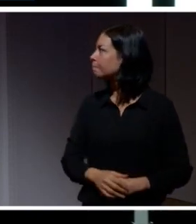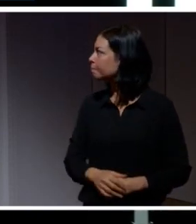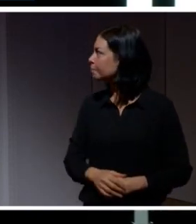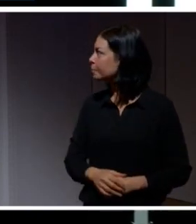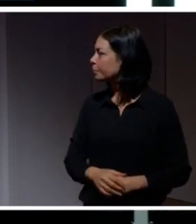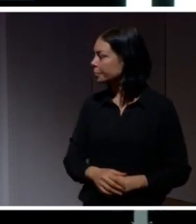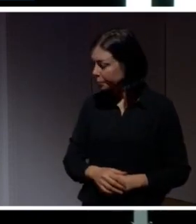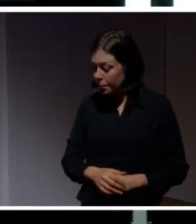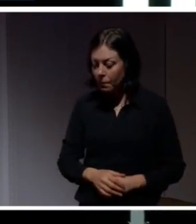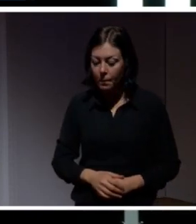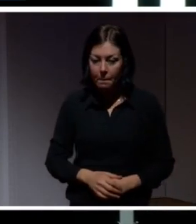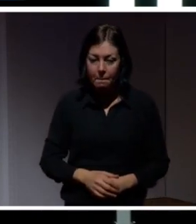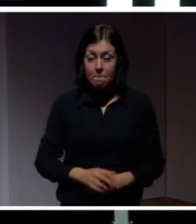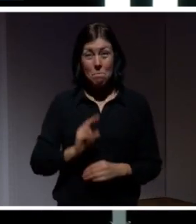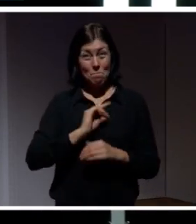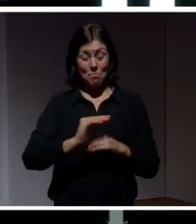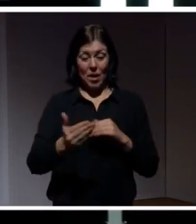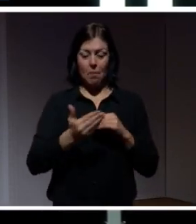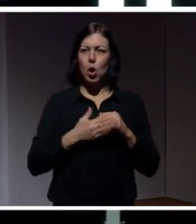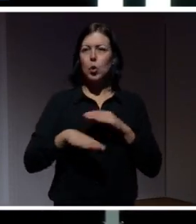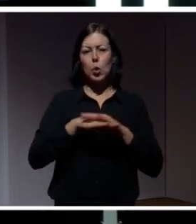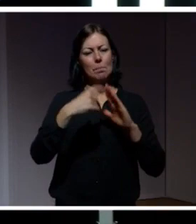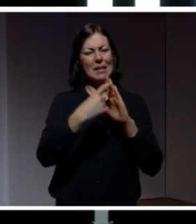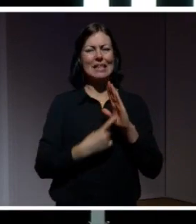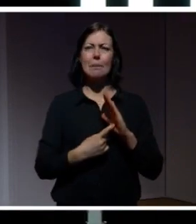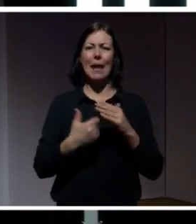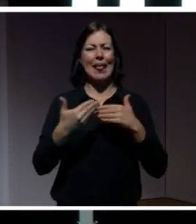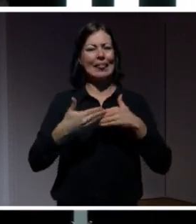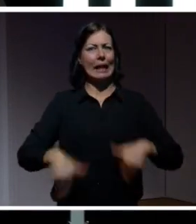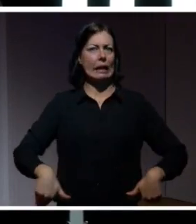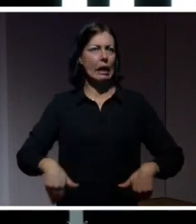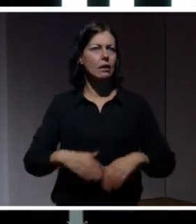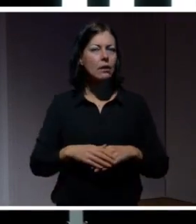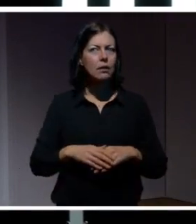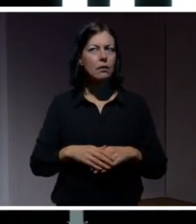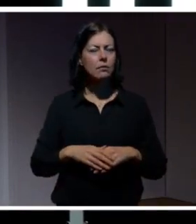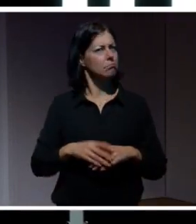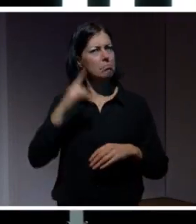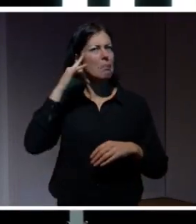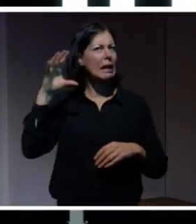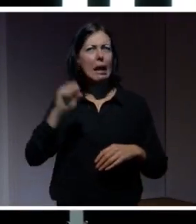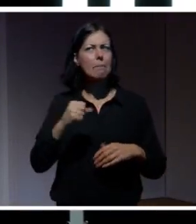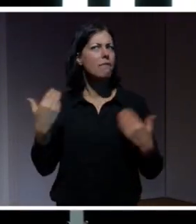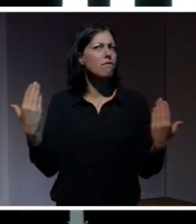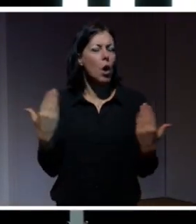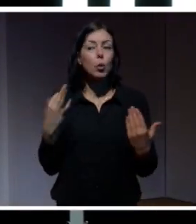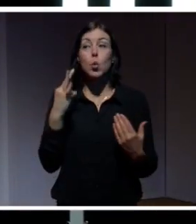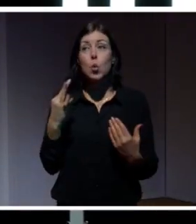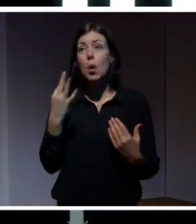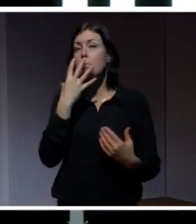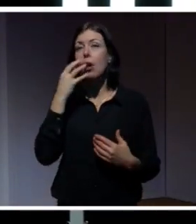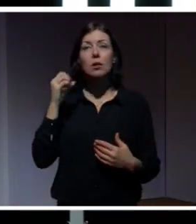Men om man nu går tillbaka till grundprinciperna för integritet, vad är det här för ett begrepp egentligen? Och hur pratar vi framför allt om det?